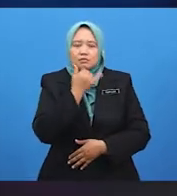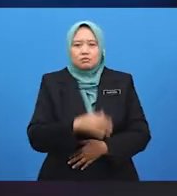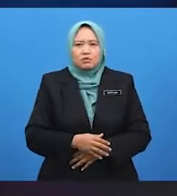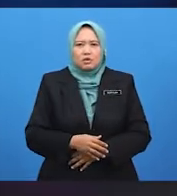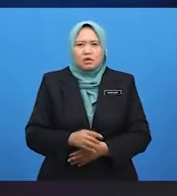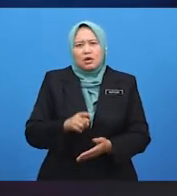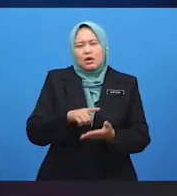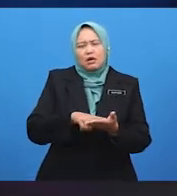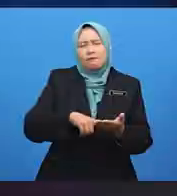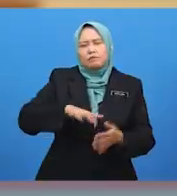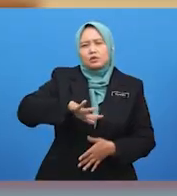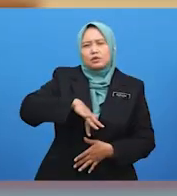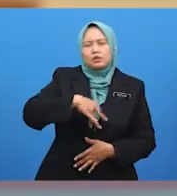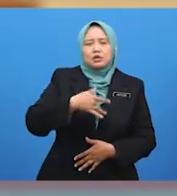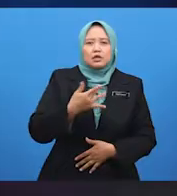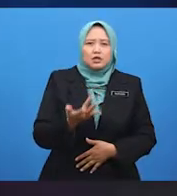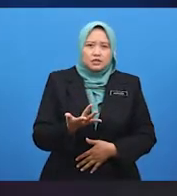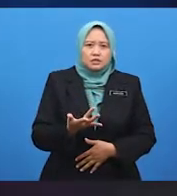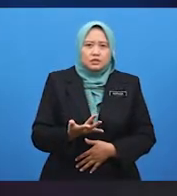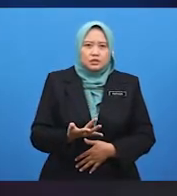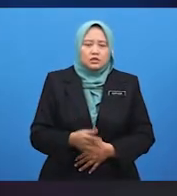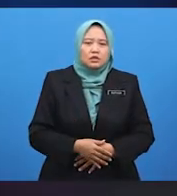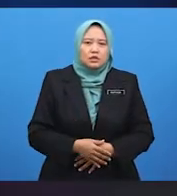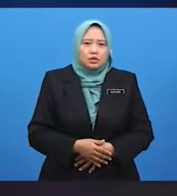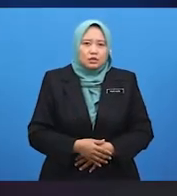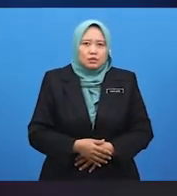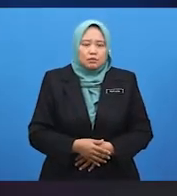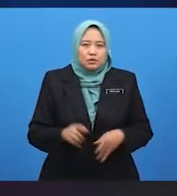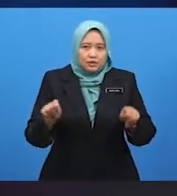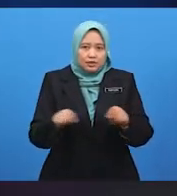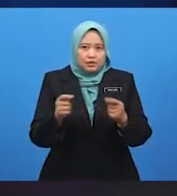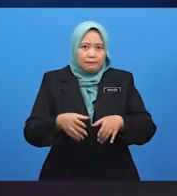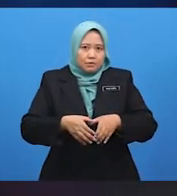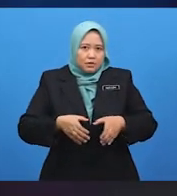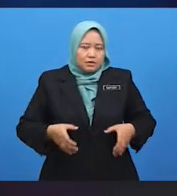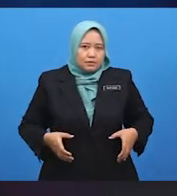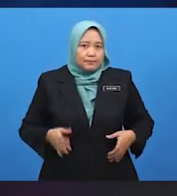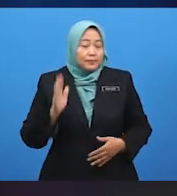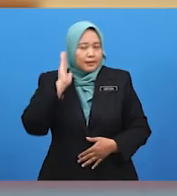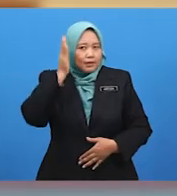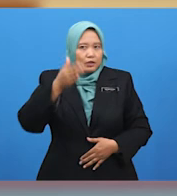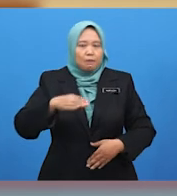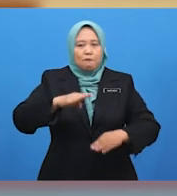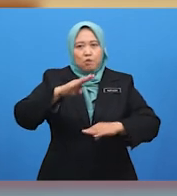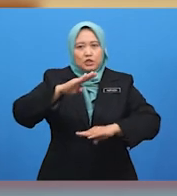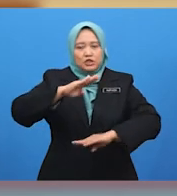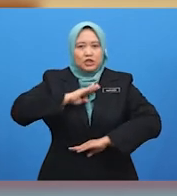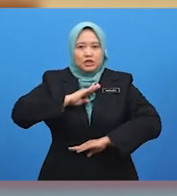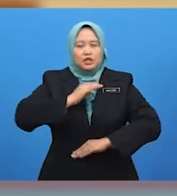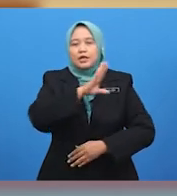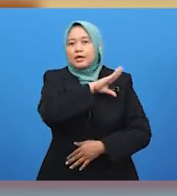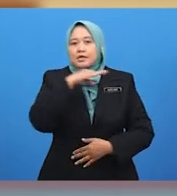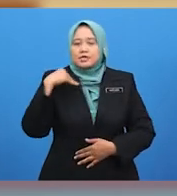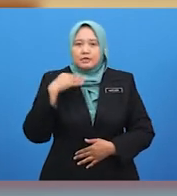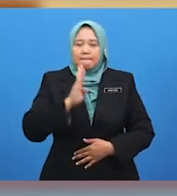bertindak berani? Saya berasa sangat puas hati dan bangga, Cikgu kerana perbuatan saya